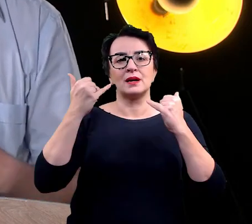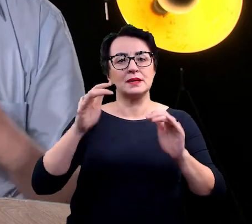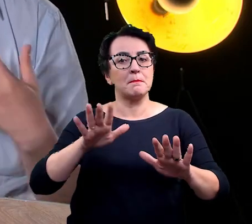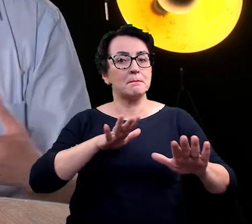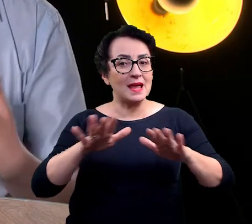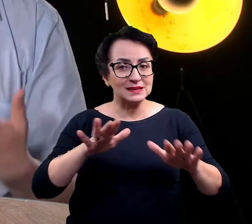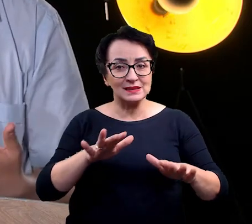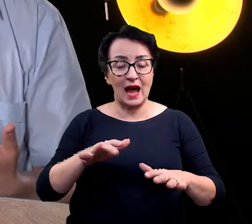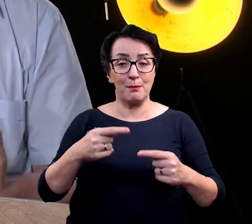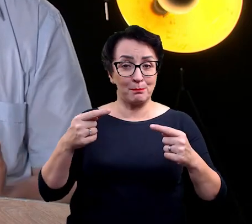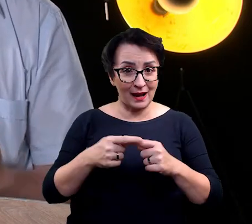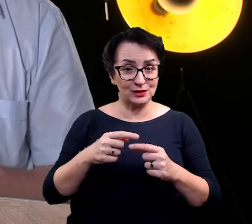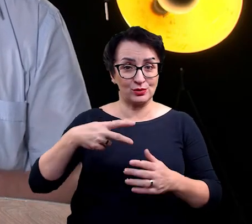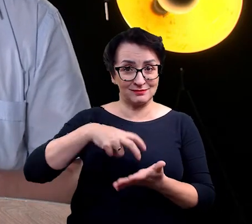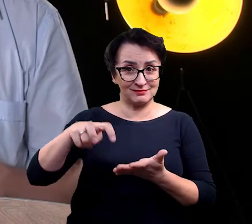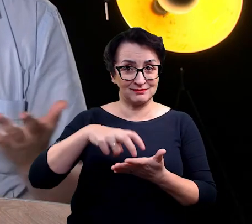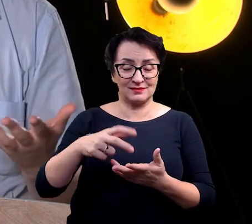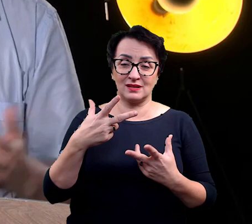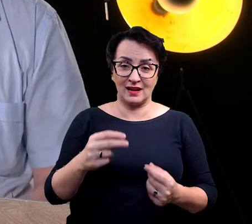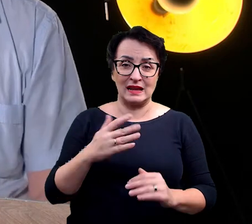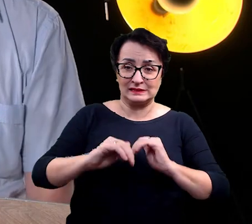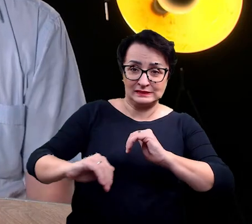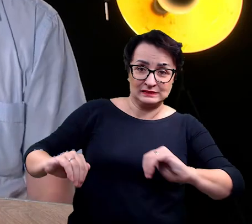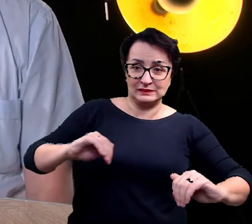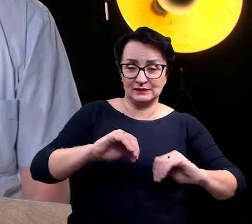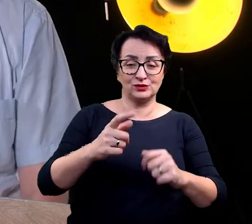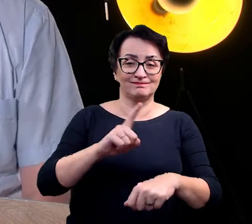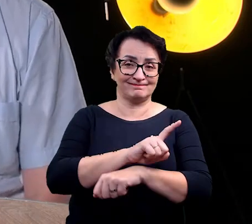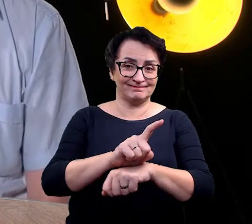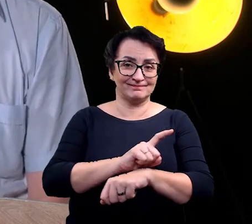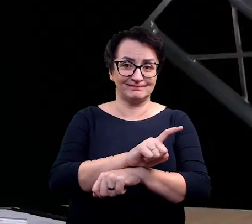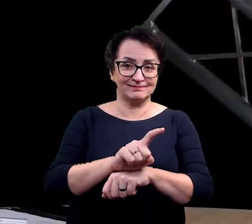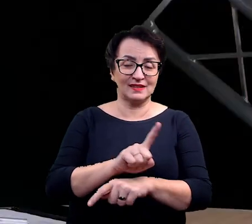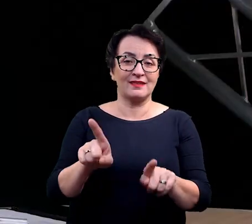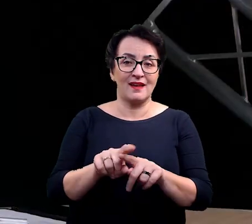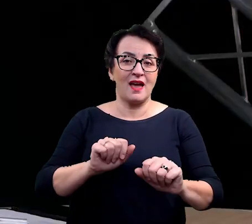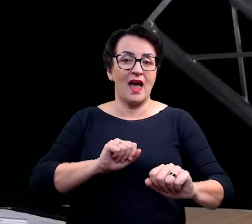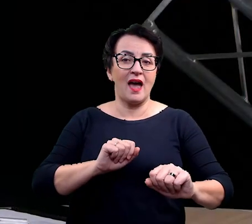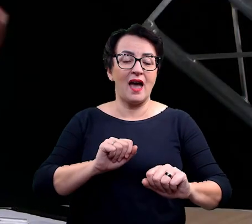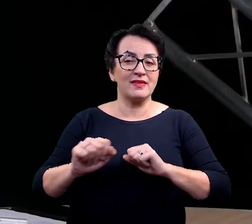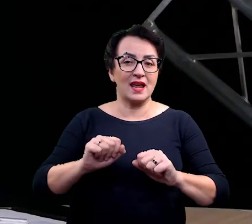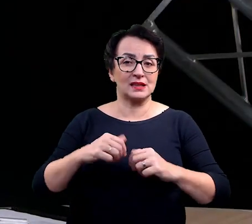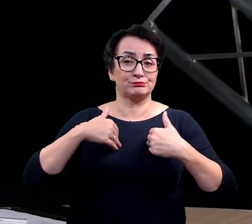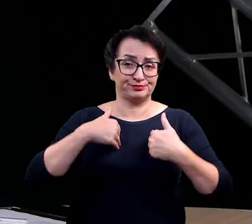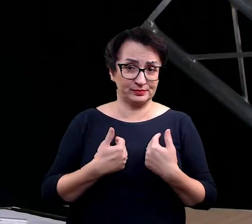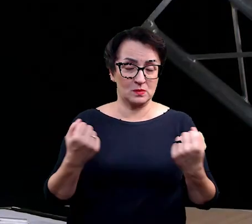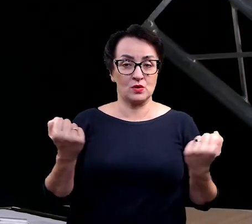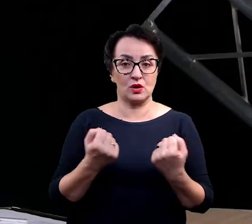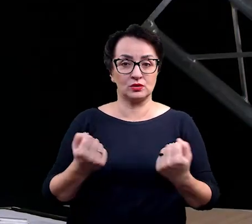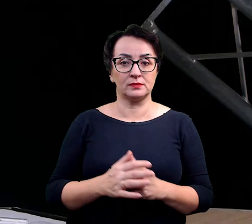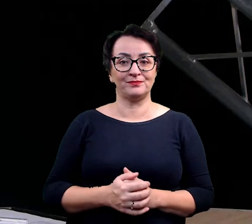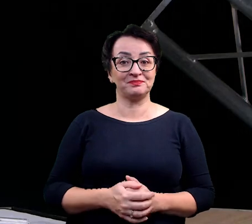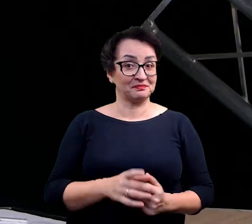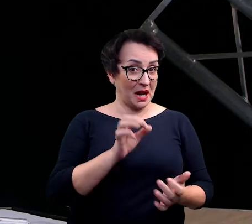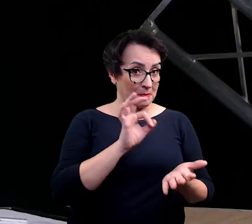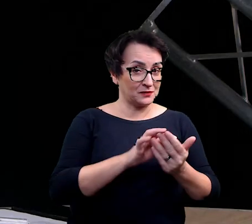to wszystko zajmuje oczywiście czas, no i kosztuje pewien wysiłek. To na pewno dzięki temu kondycja jest świetna, ale